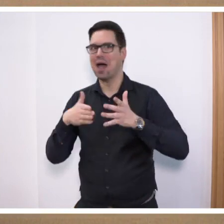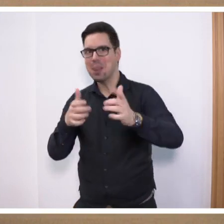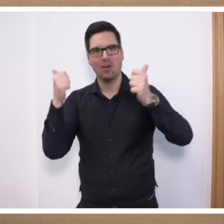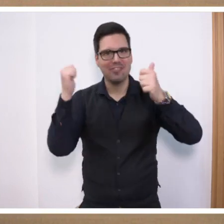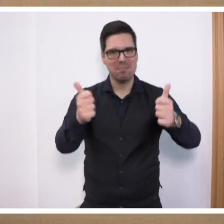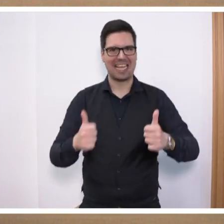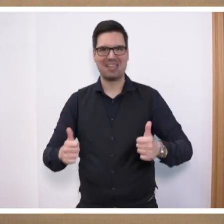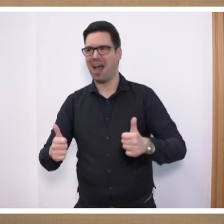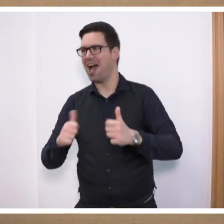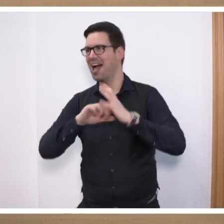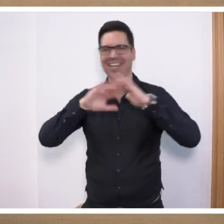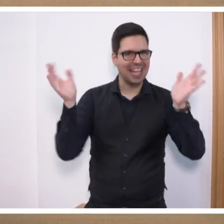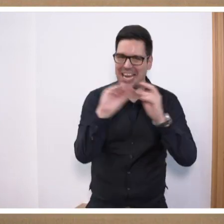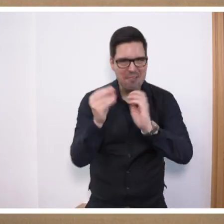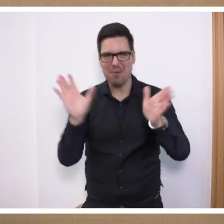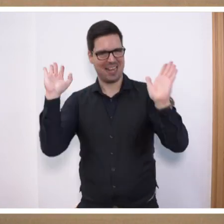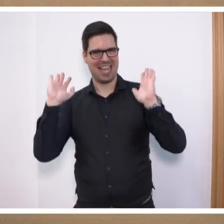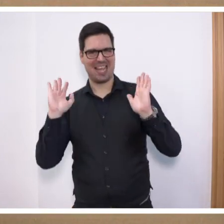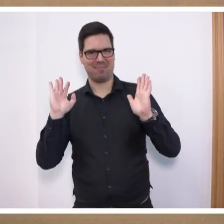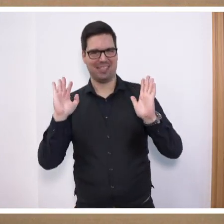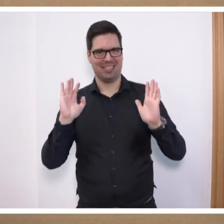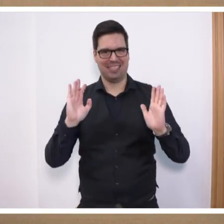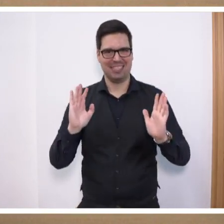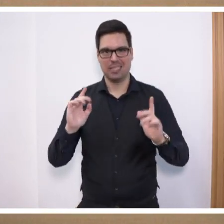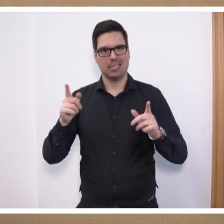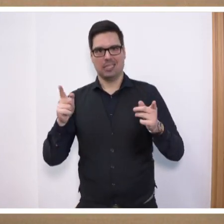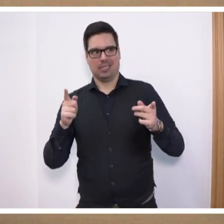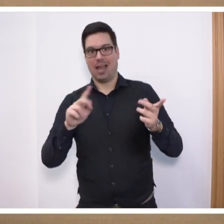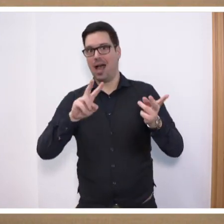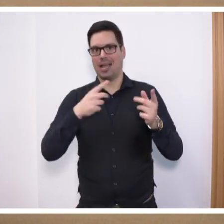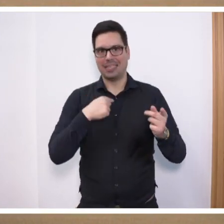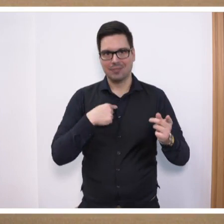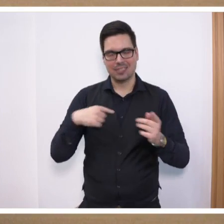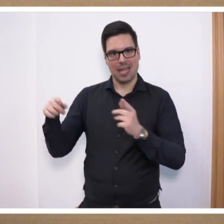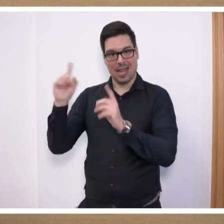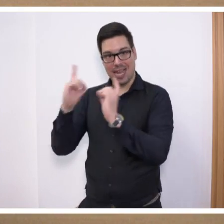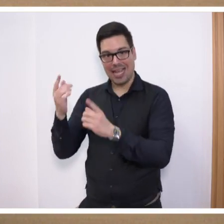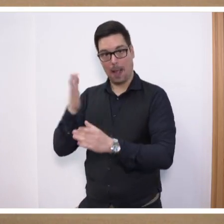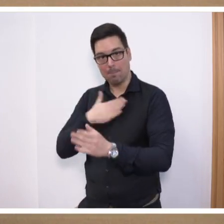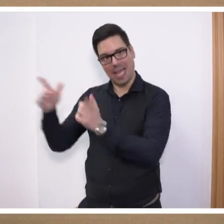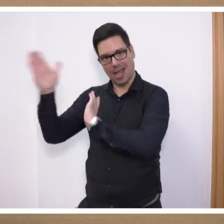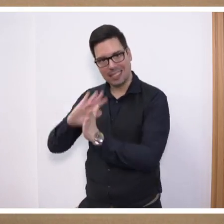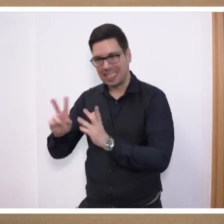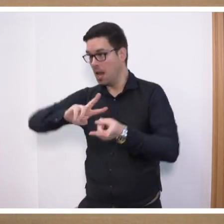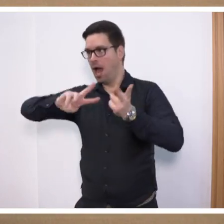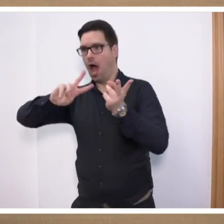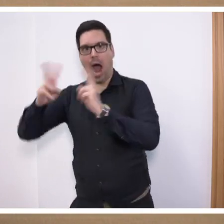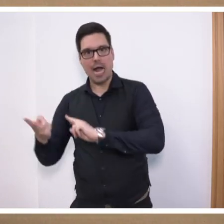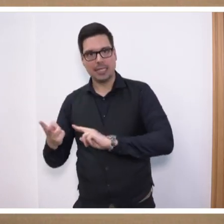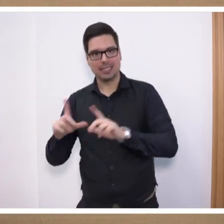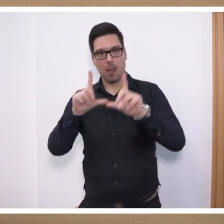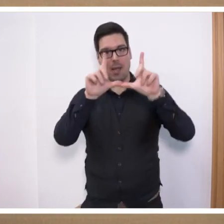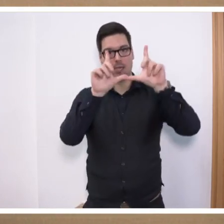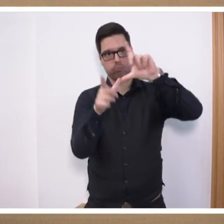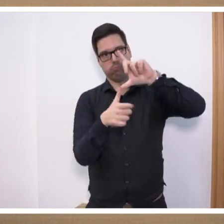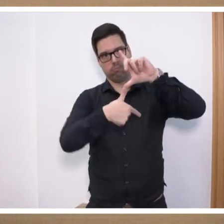keinerlei Probleme. Das, was bei uns ankommt, ist etwas völlig anderes. Und ich glaube, das hat auch etwas